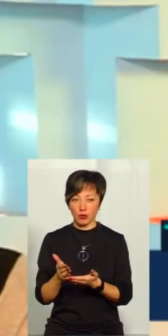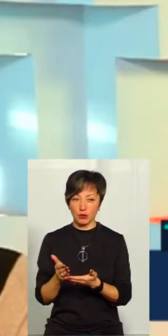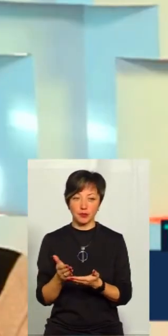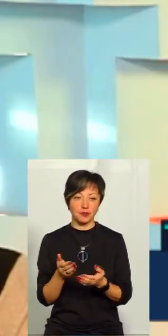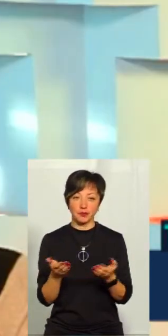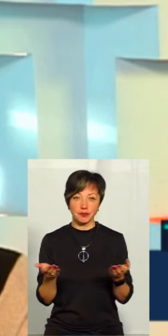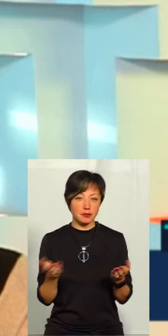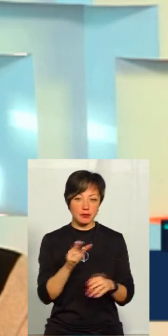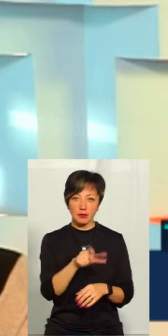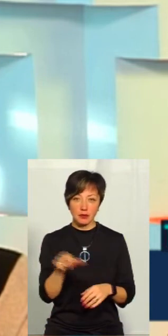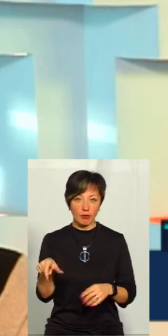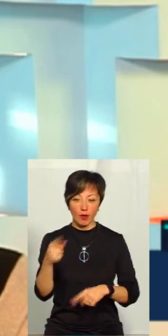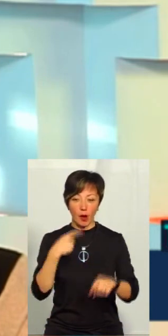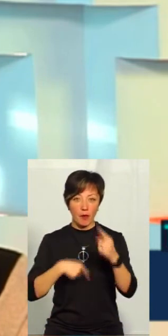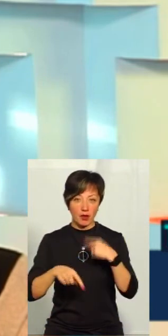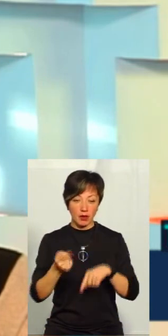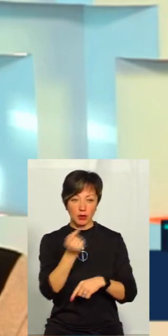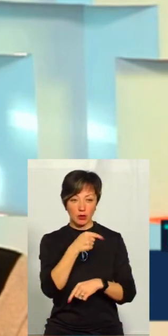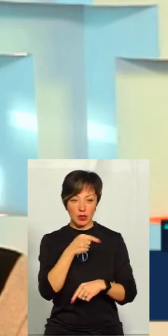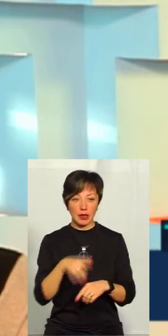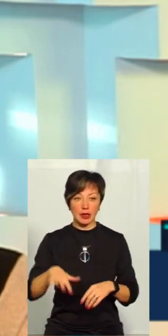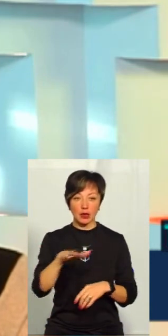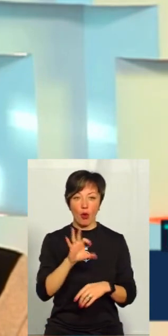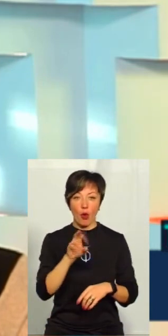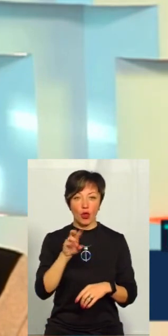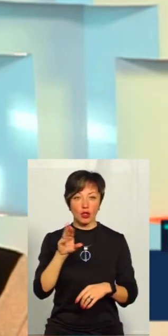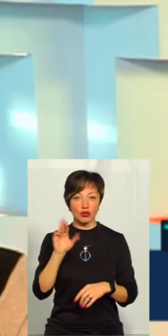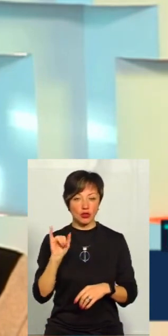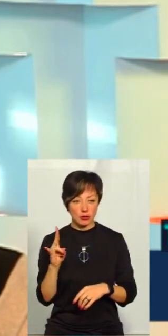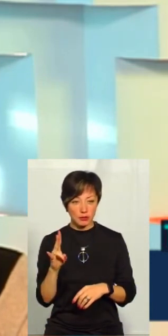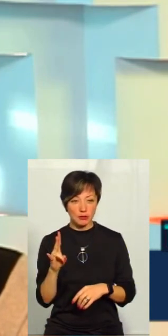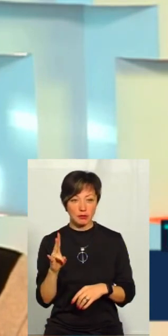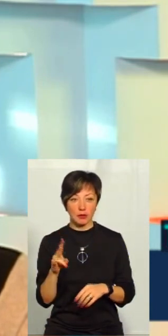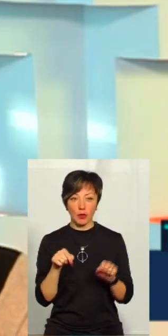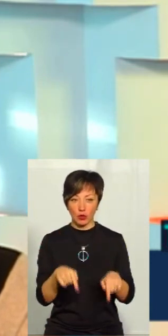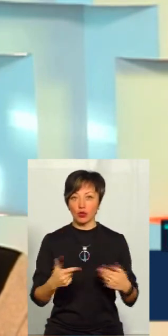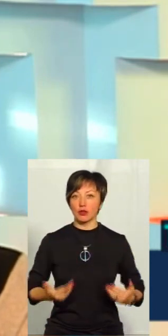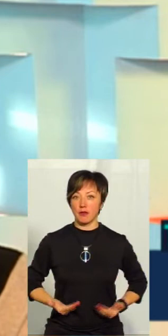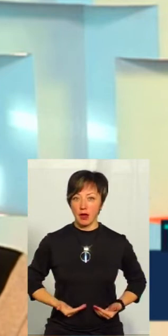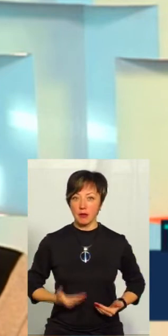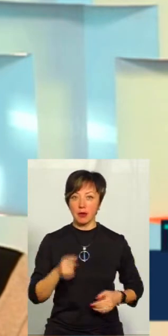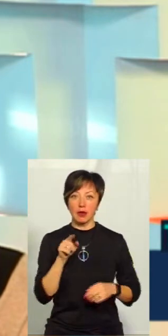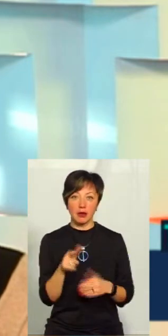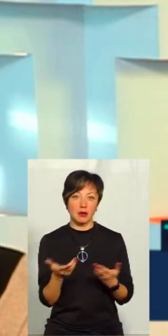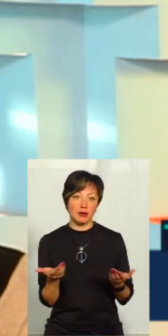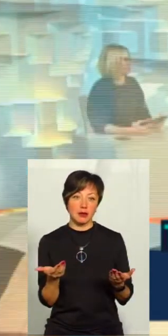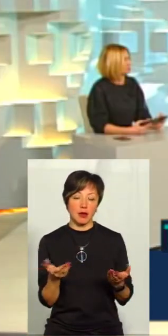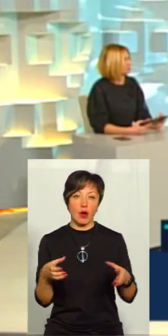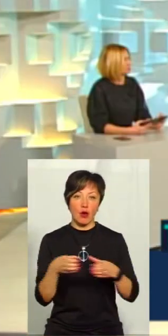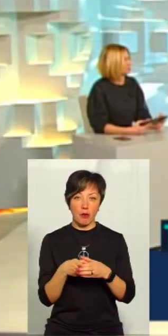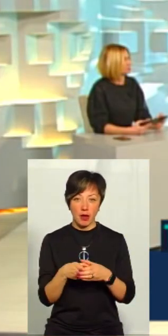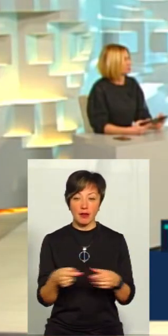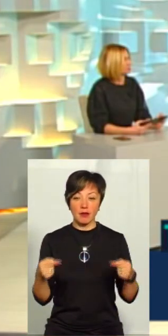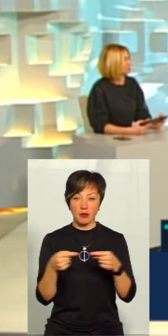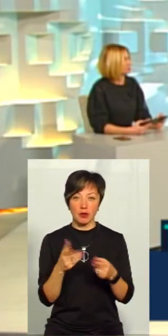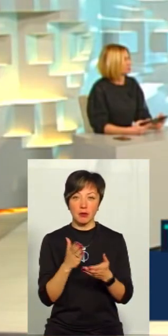повертаються назад на територію Олешинської громади, кажуть, ми тут живемо, і громада,